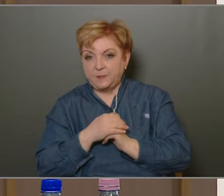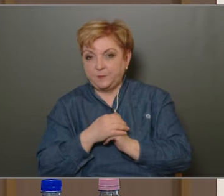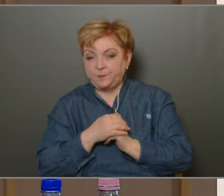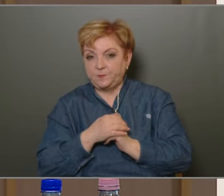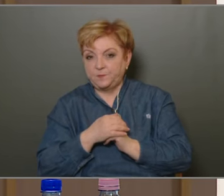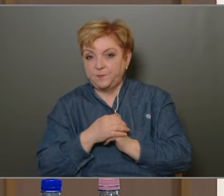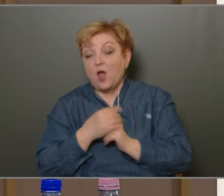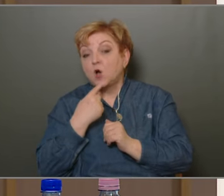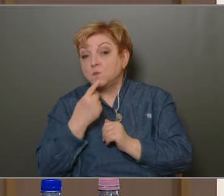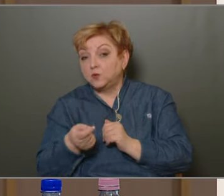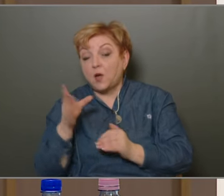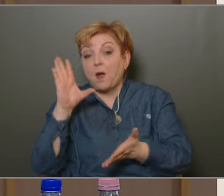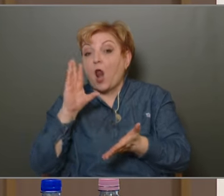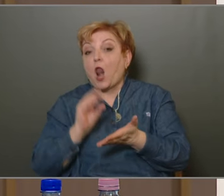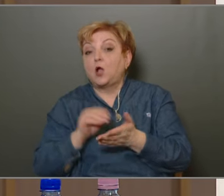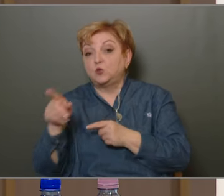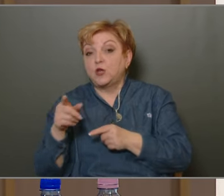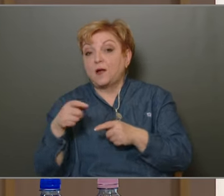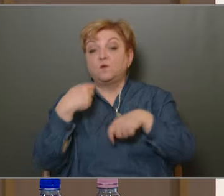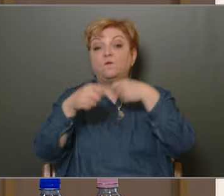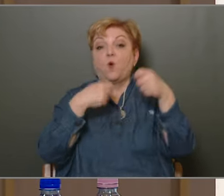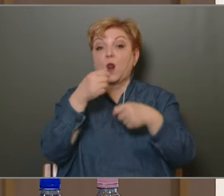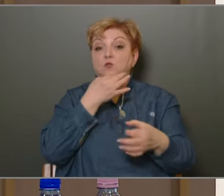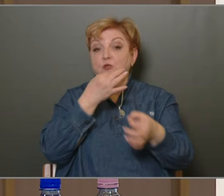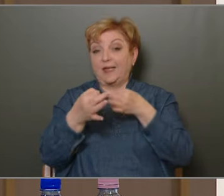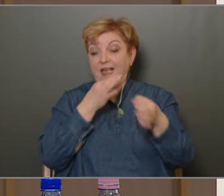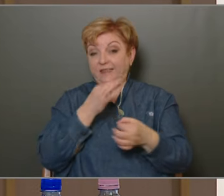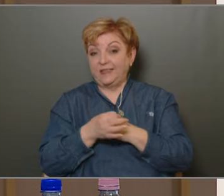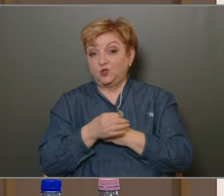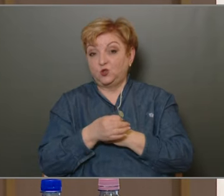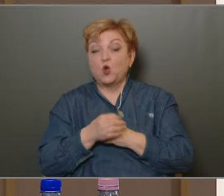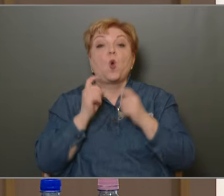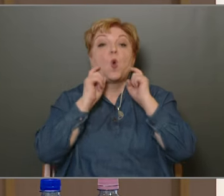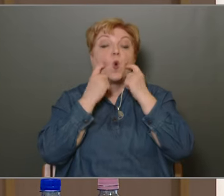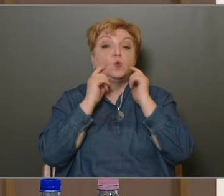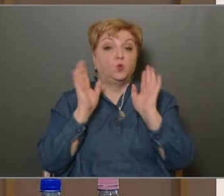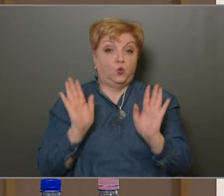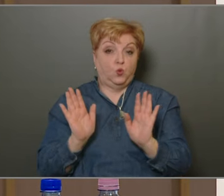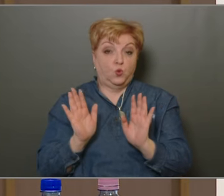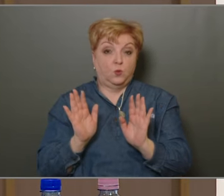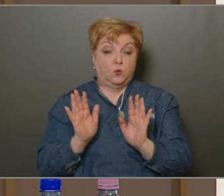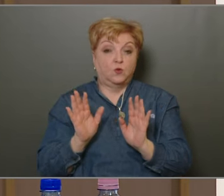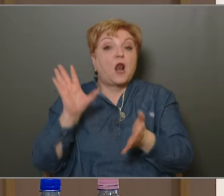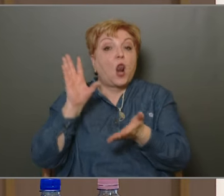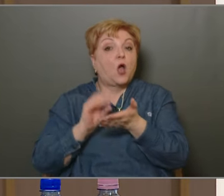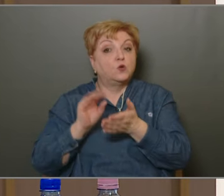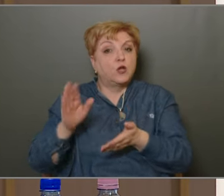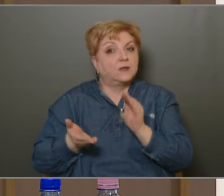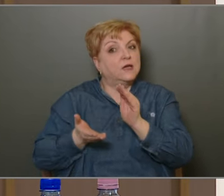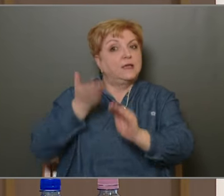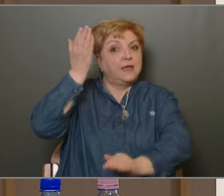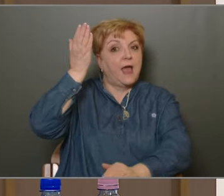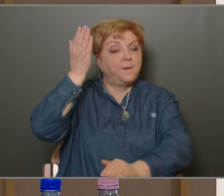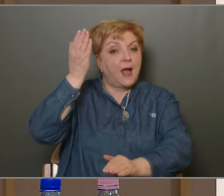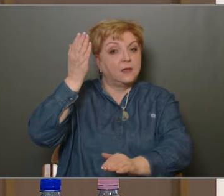egy, ahogy mondtam, lakosságot leginkább foglalkoztató kérdés Hát egyrészt örüljünk, hogy ez egy lakosság számára egy kiemelt